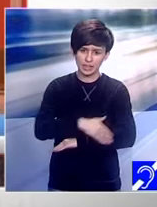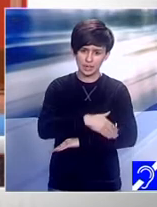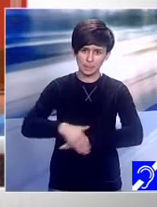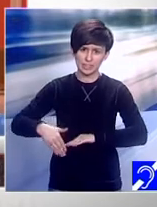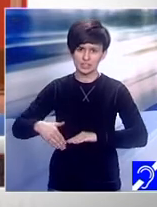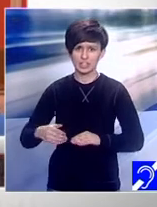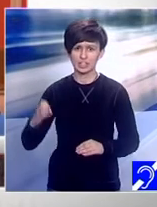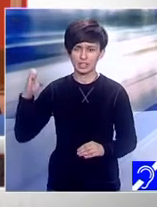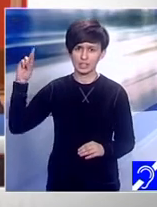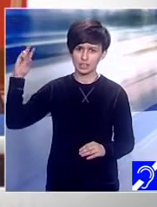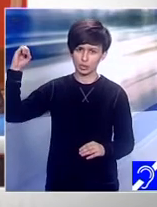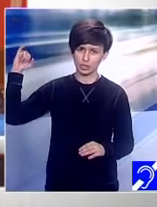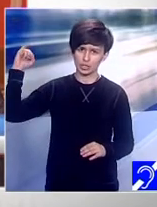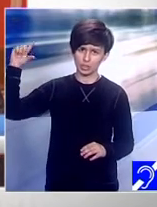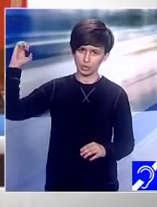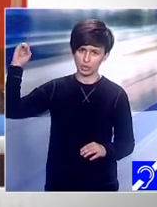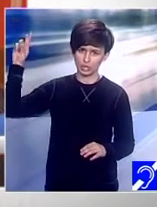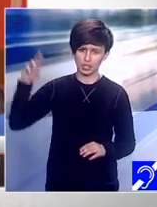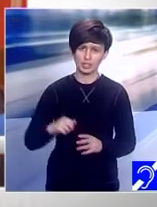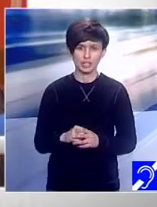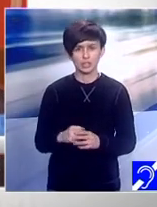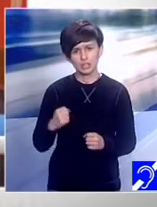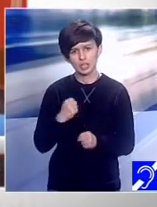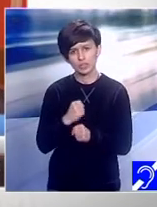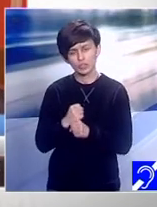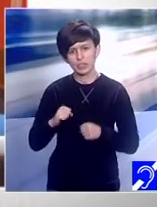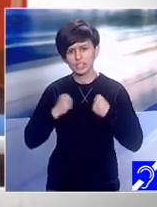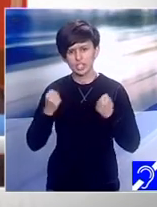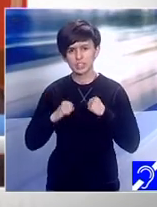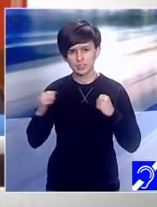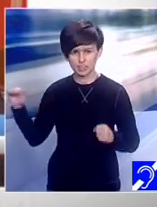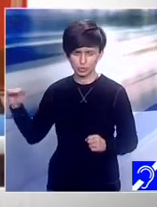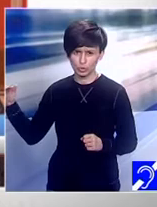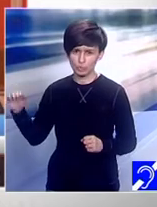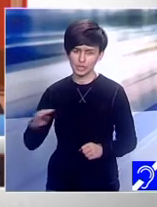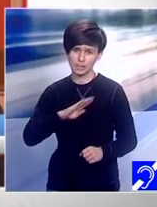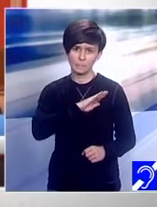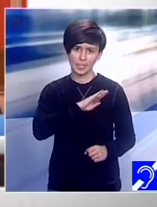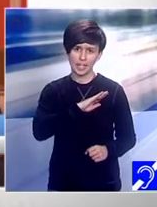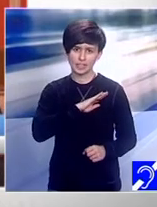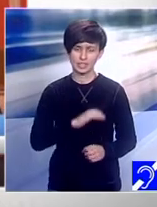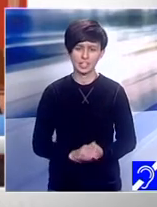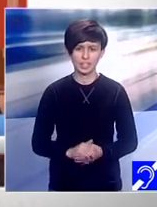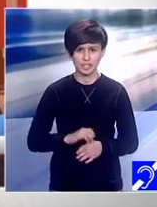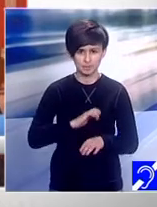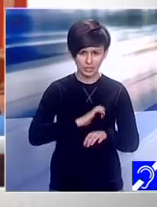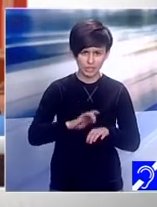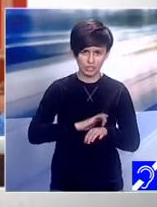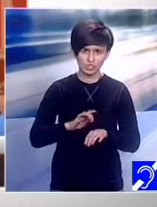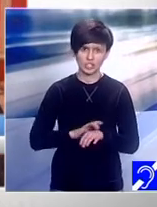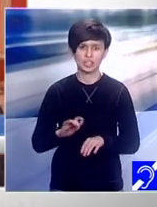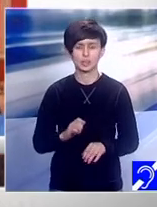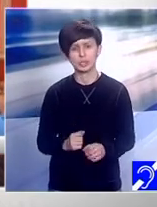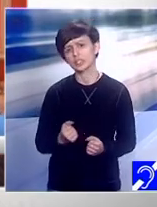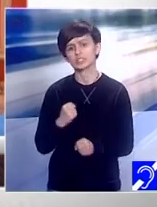se vor desfășura activități cu copii, atelierele Miraje. Încercăm să facem Cafeneaua pe Întuneric tot acolo.